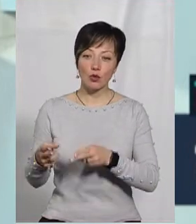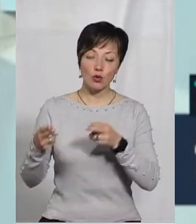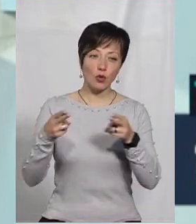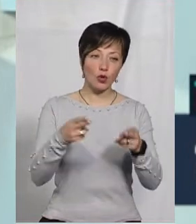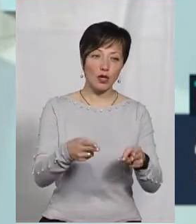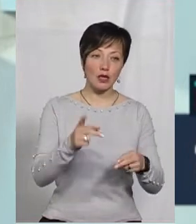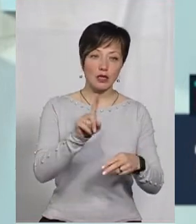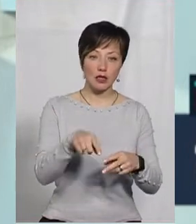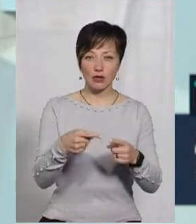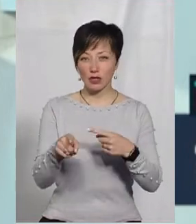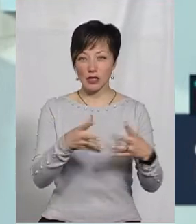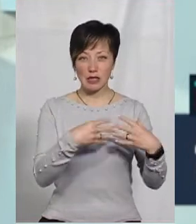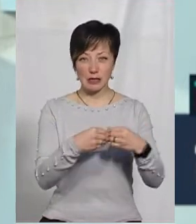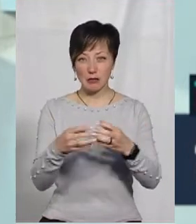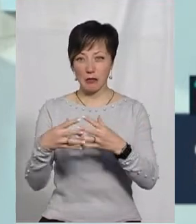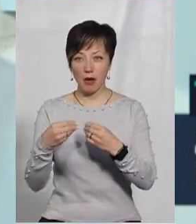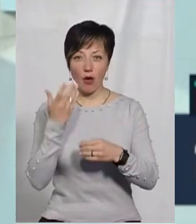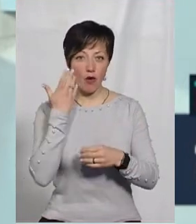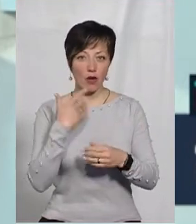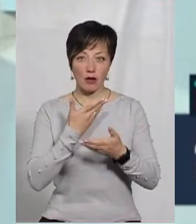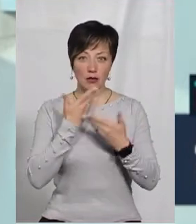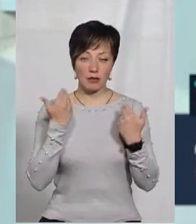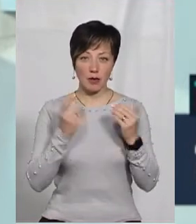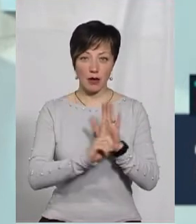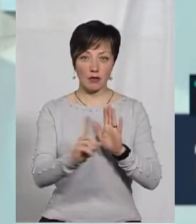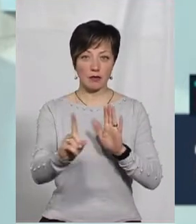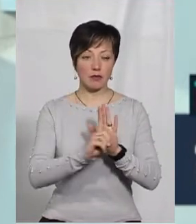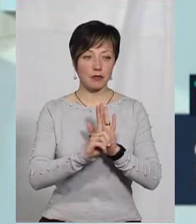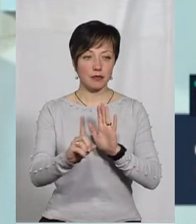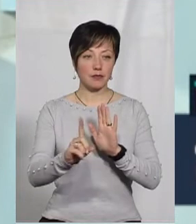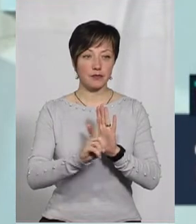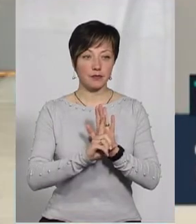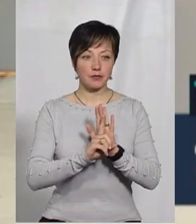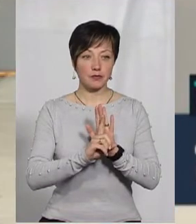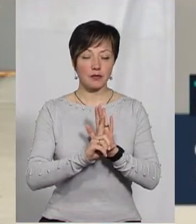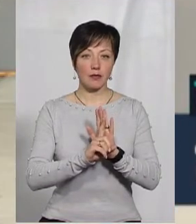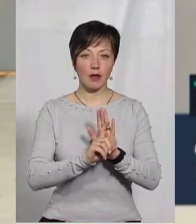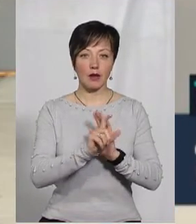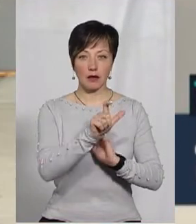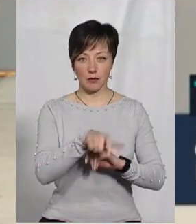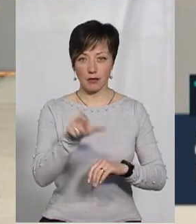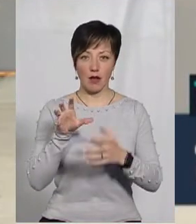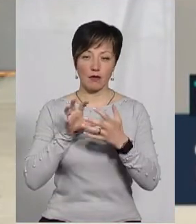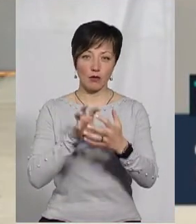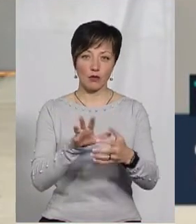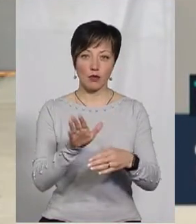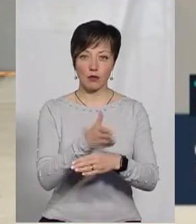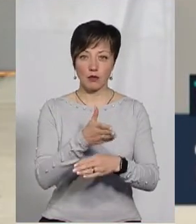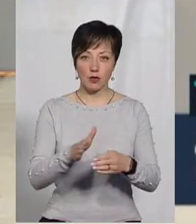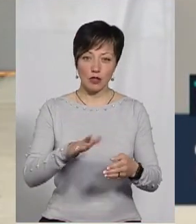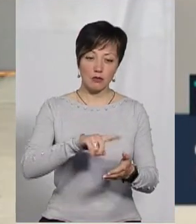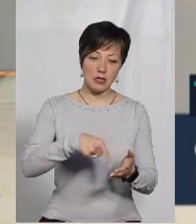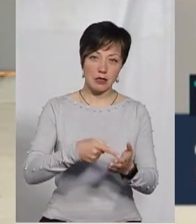тих чи інших сімей, коли не курсують пасажирські рейси між